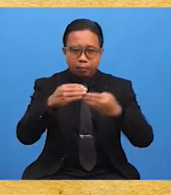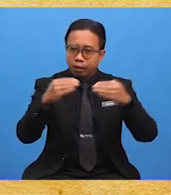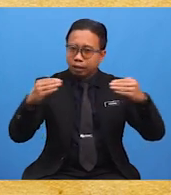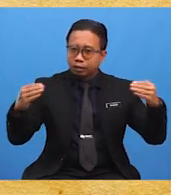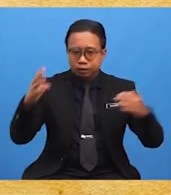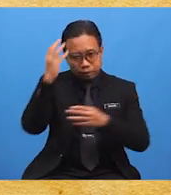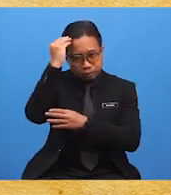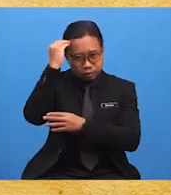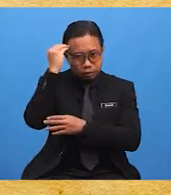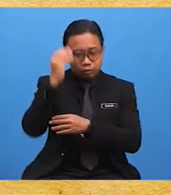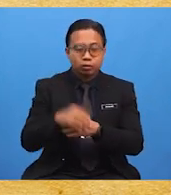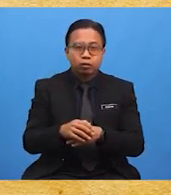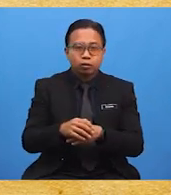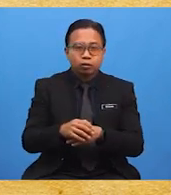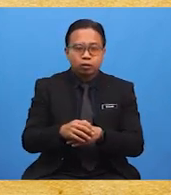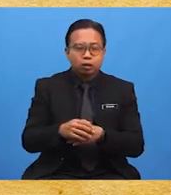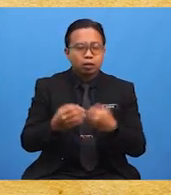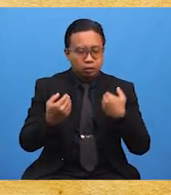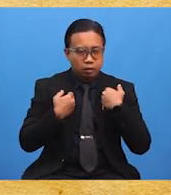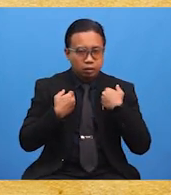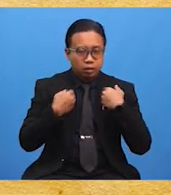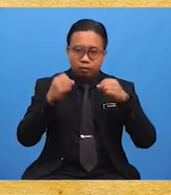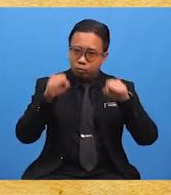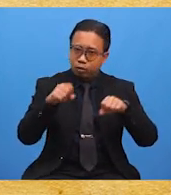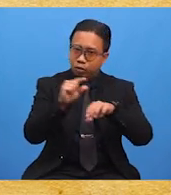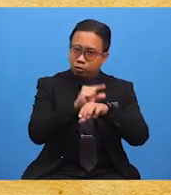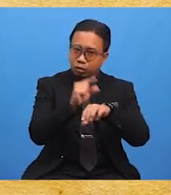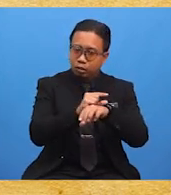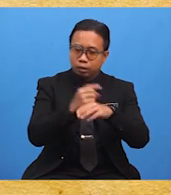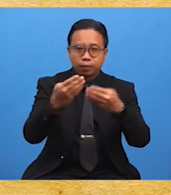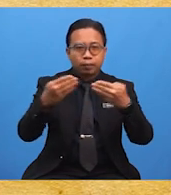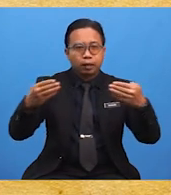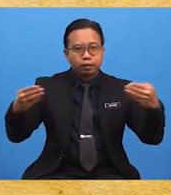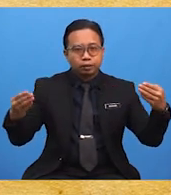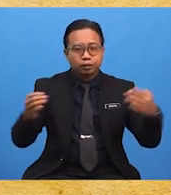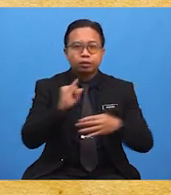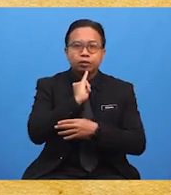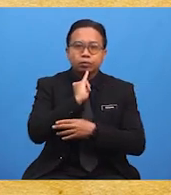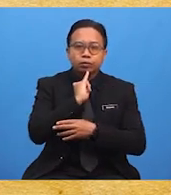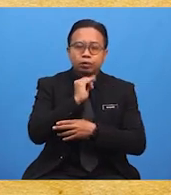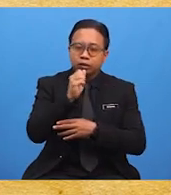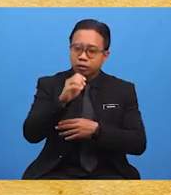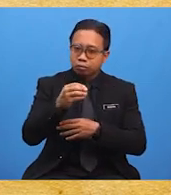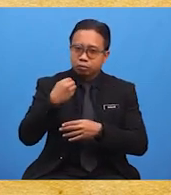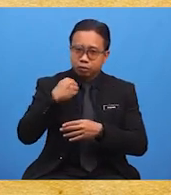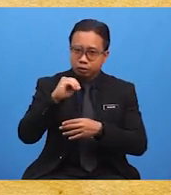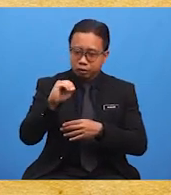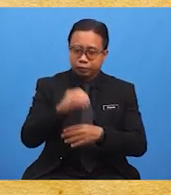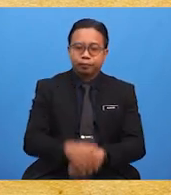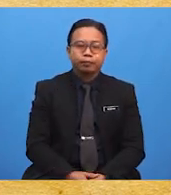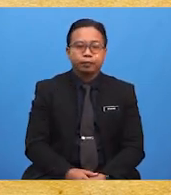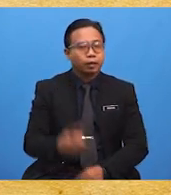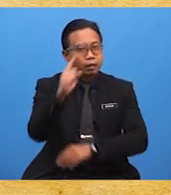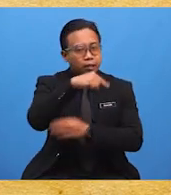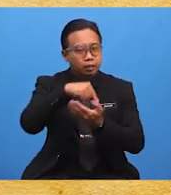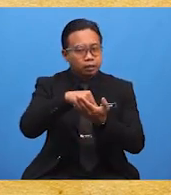dan pada masa yang sama masih boleh menggunakan bahasa Ibunda masing-masing. Hal